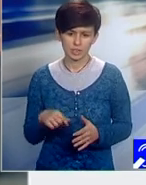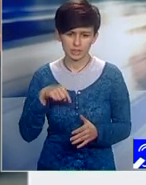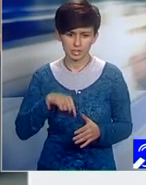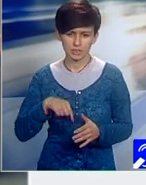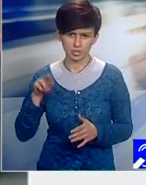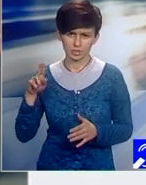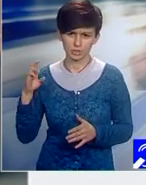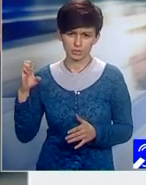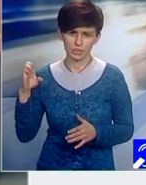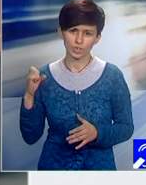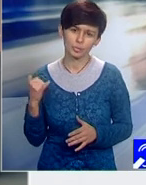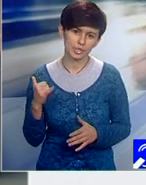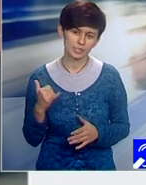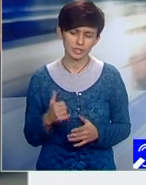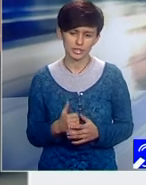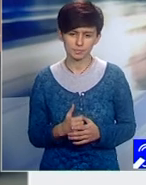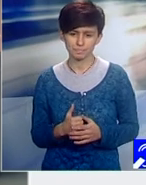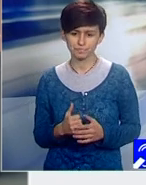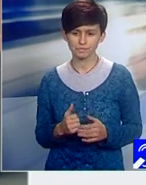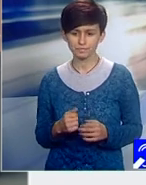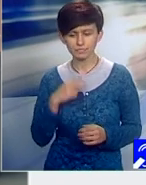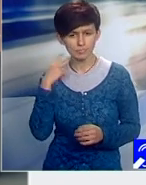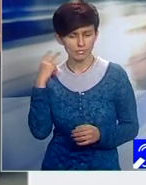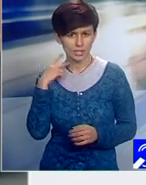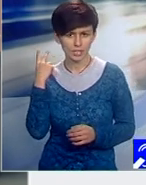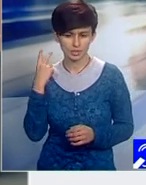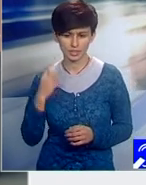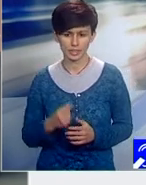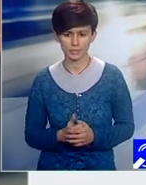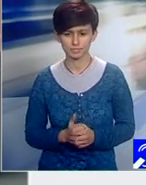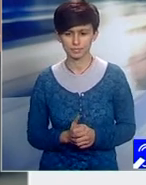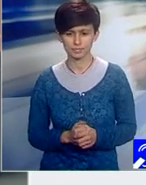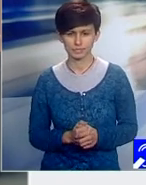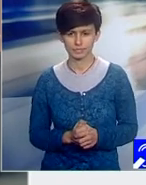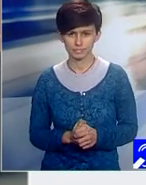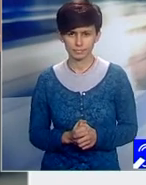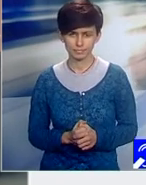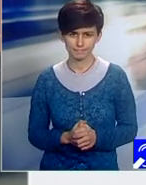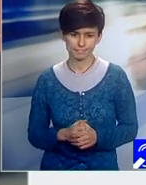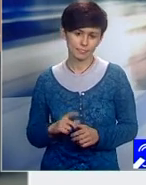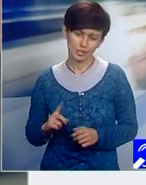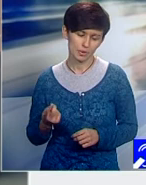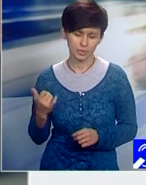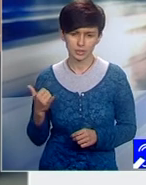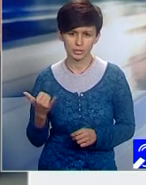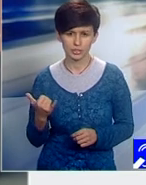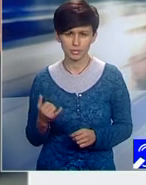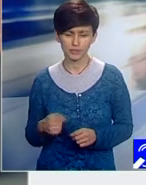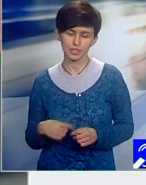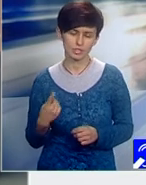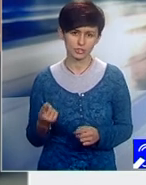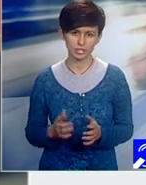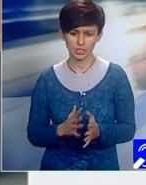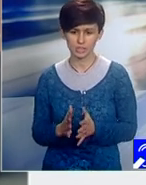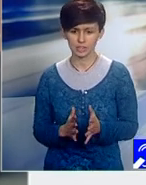Europene, au venit, iată, din Marea Britanie și probabil vor urma și alte semnale. E foarte